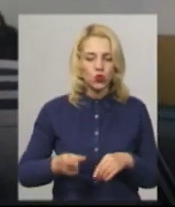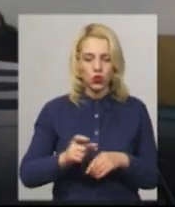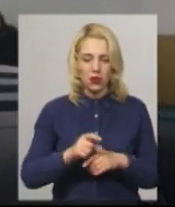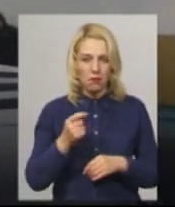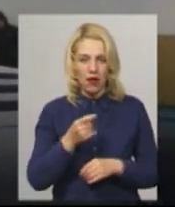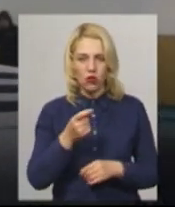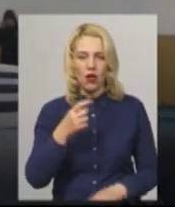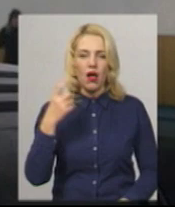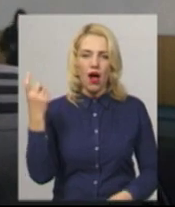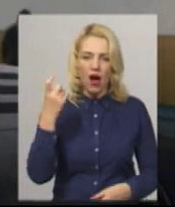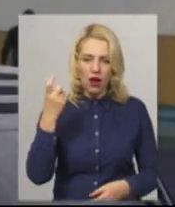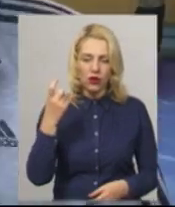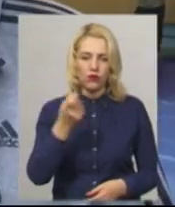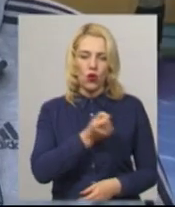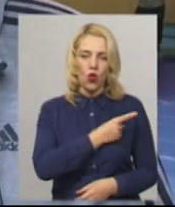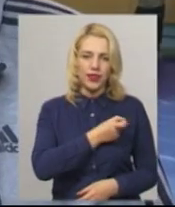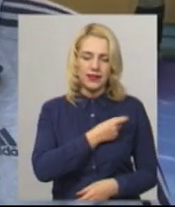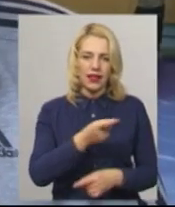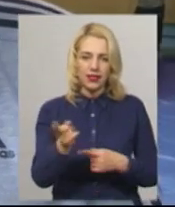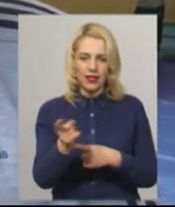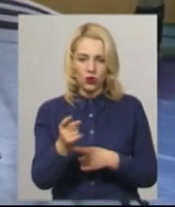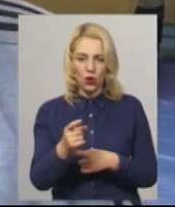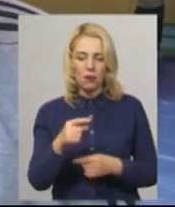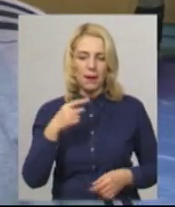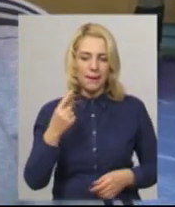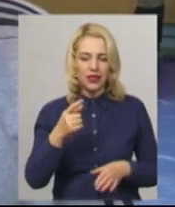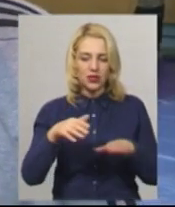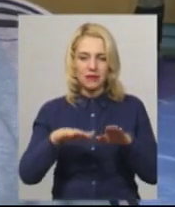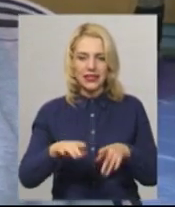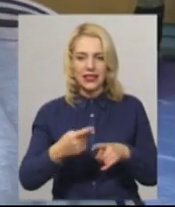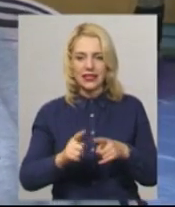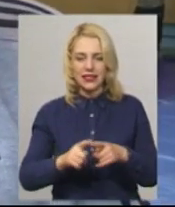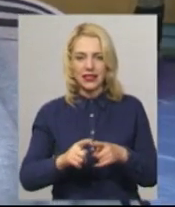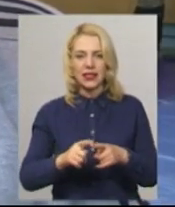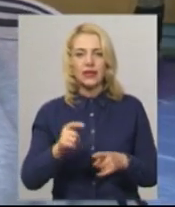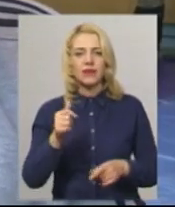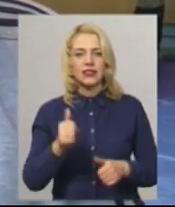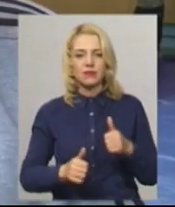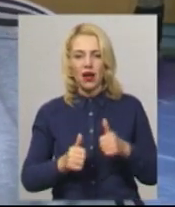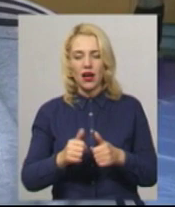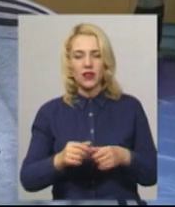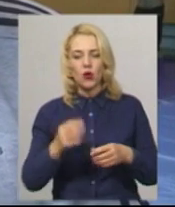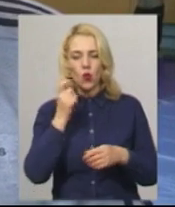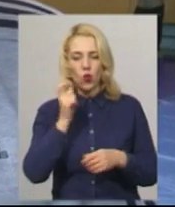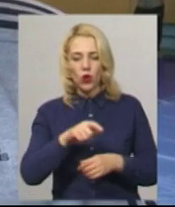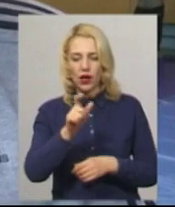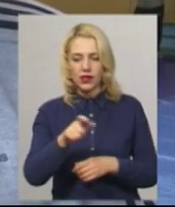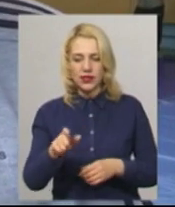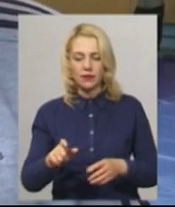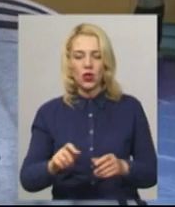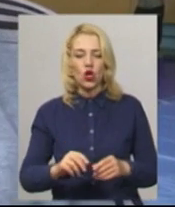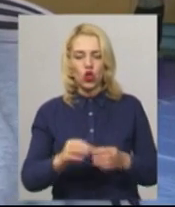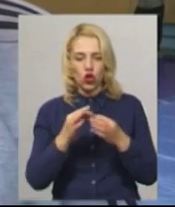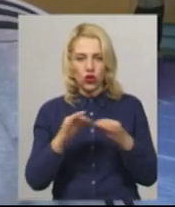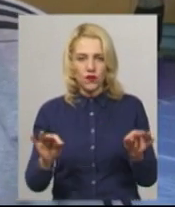Харкові, в Одесі і в Тернополі. Перше місце на цих змаганнях українцям дозволяє присвоїти